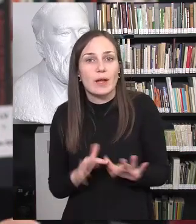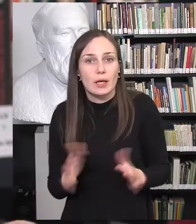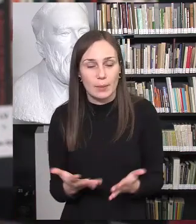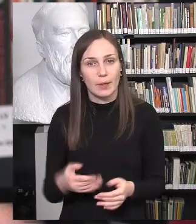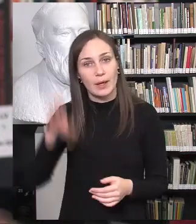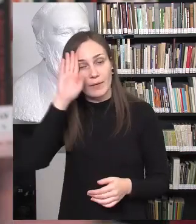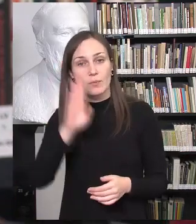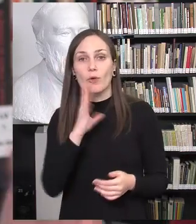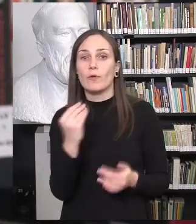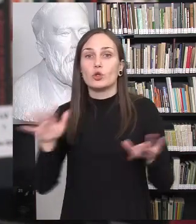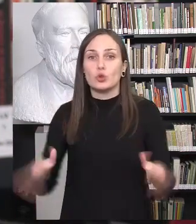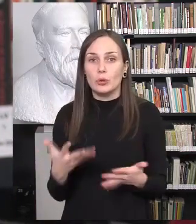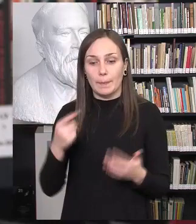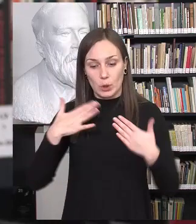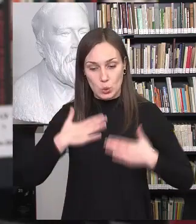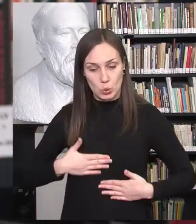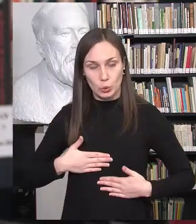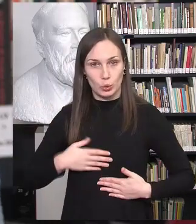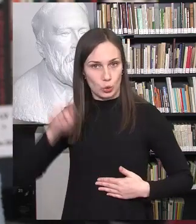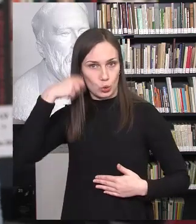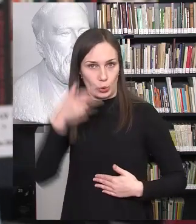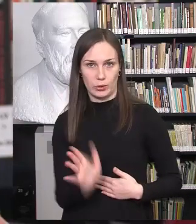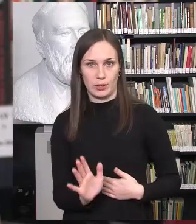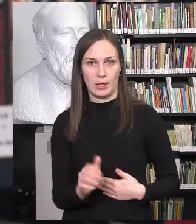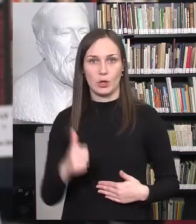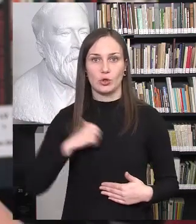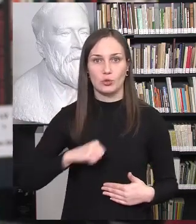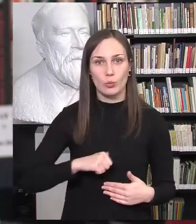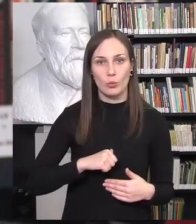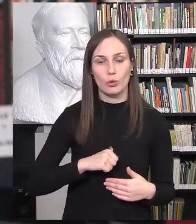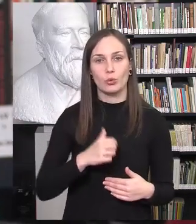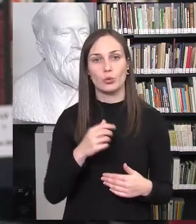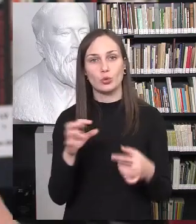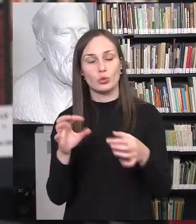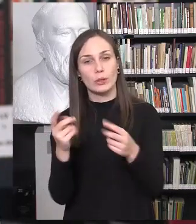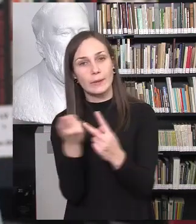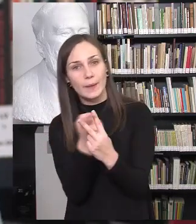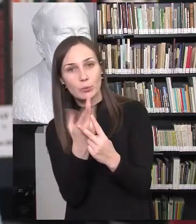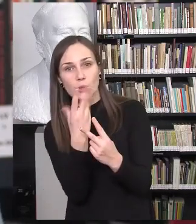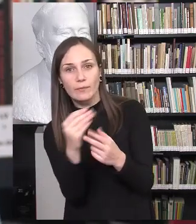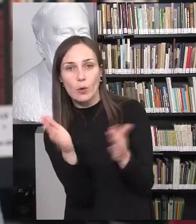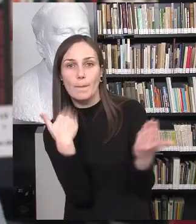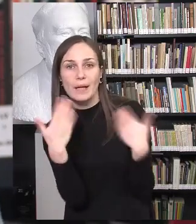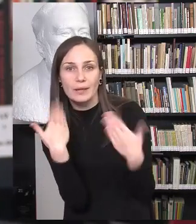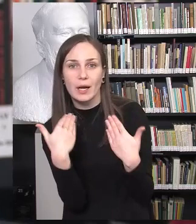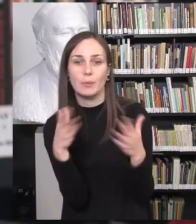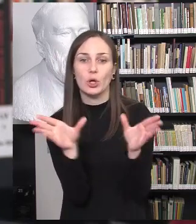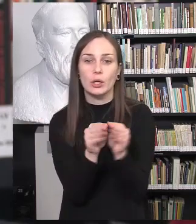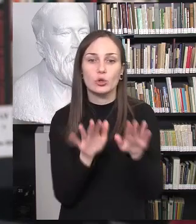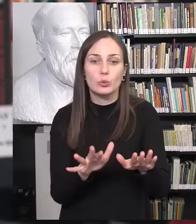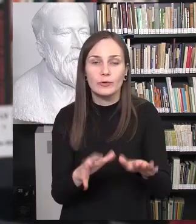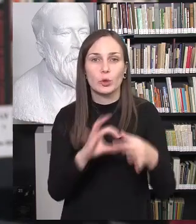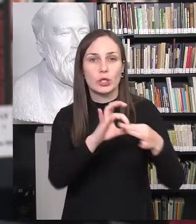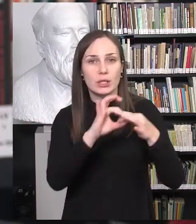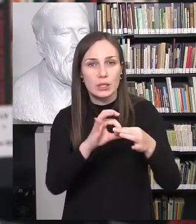lytiškumo studijose, tai nėra tik kūno studijos. Tai yra žmonių tarpu save bendravimo, buvimo kartu, santykio